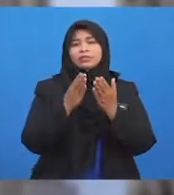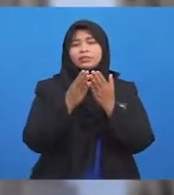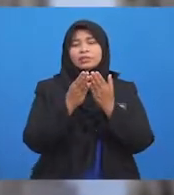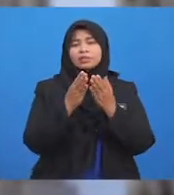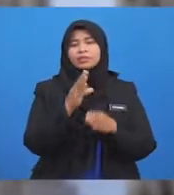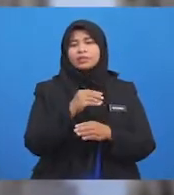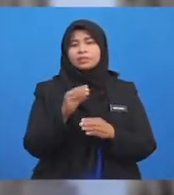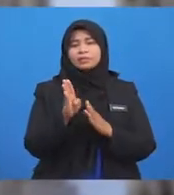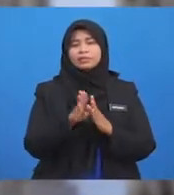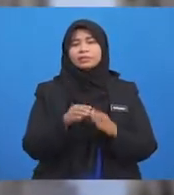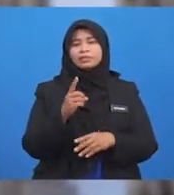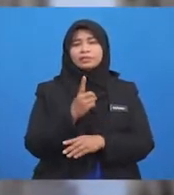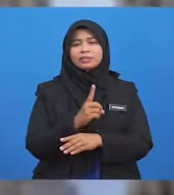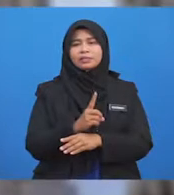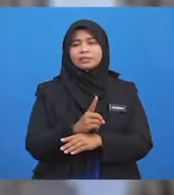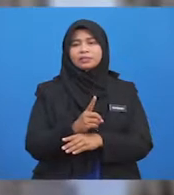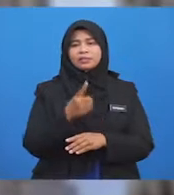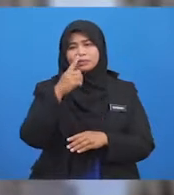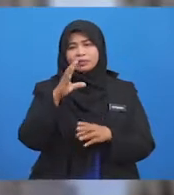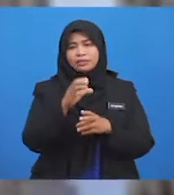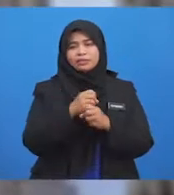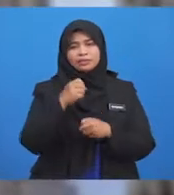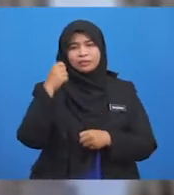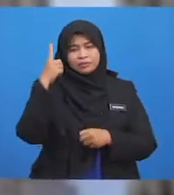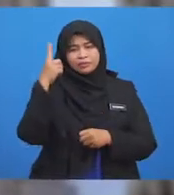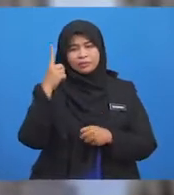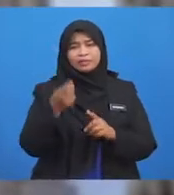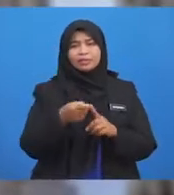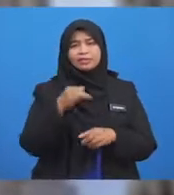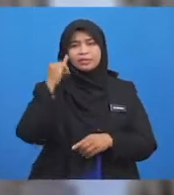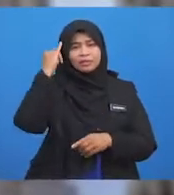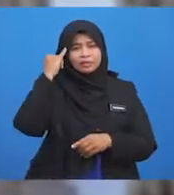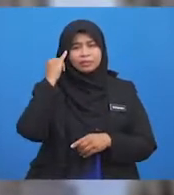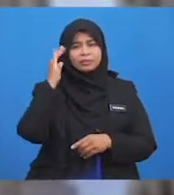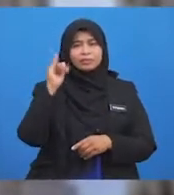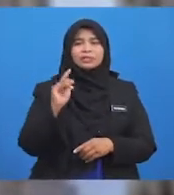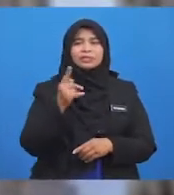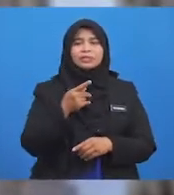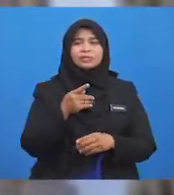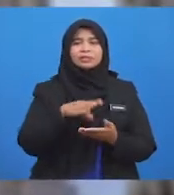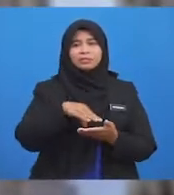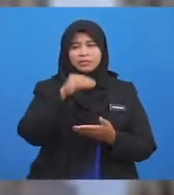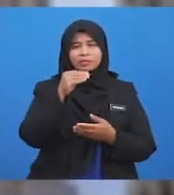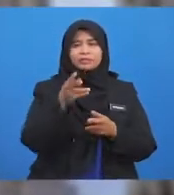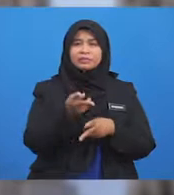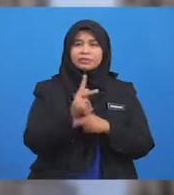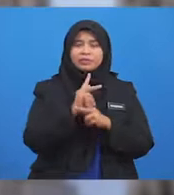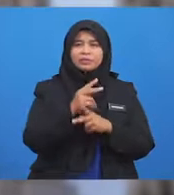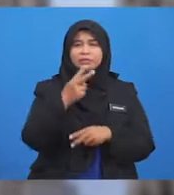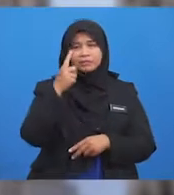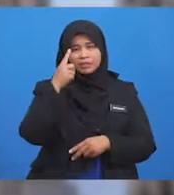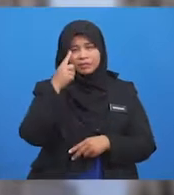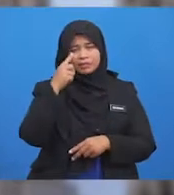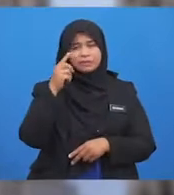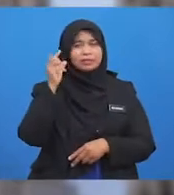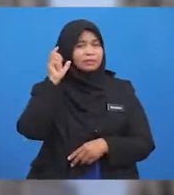berazam untuk mendapat kefahaman daripada ilmu yang kita pelajari hari ini. Pinjamkan mata, telinga